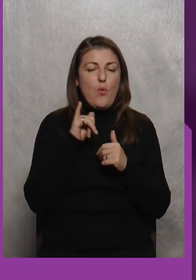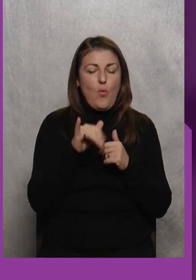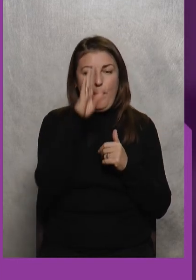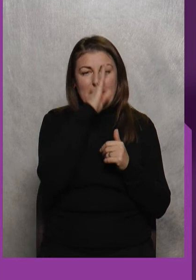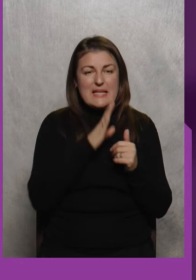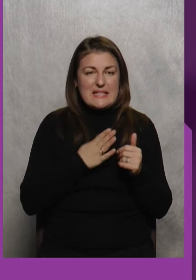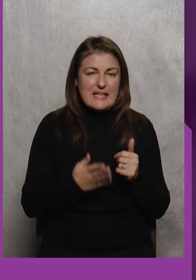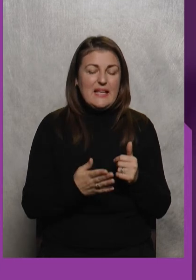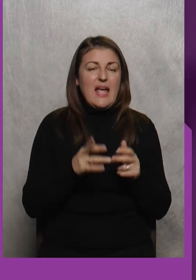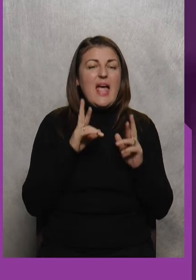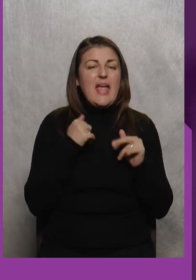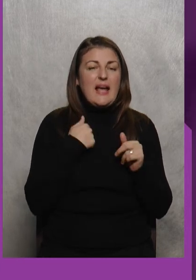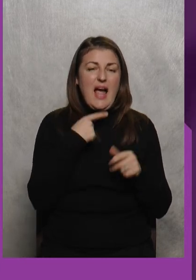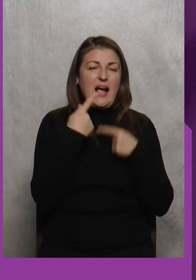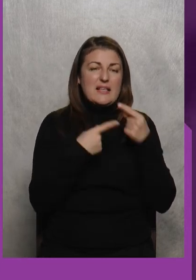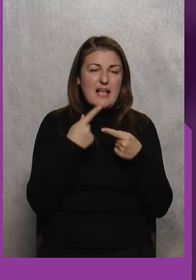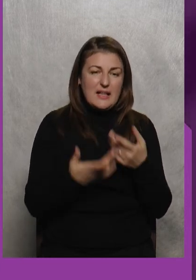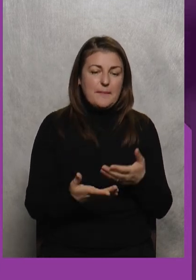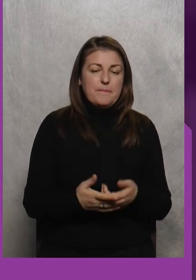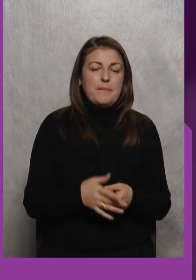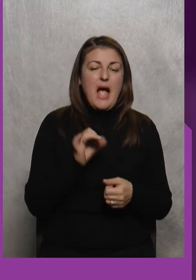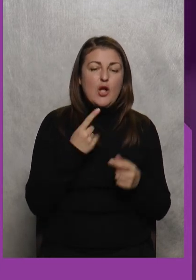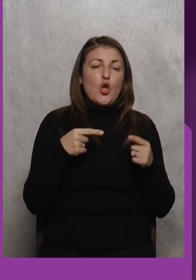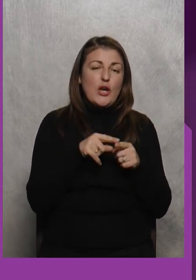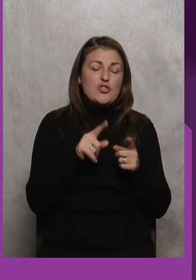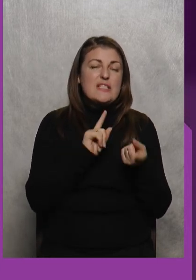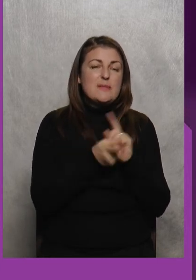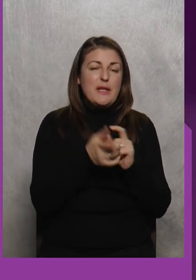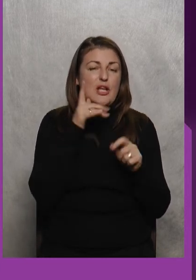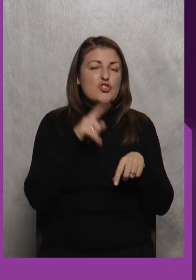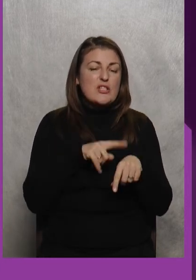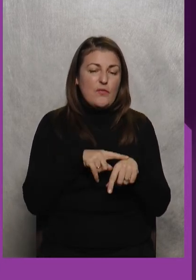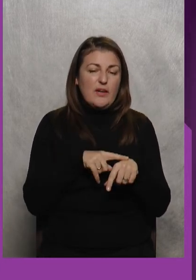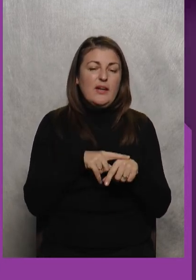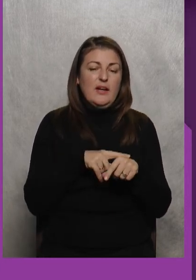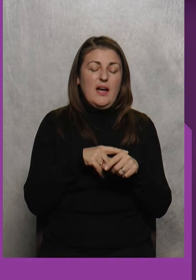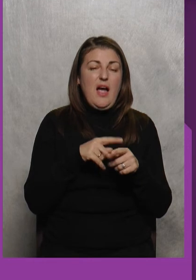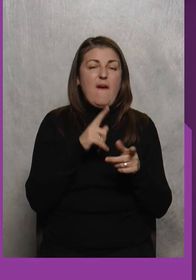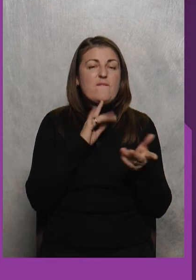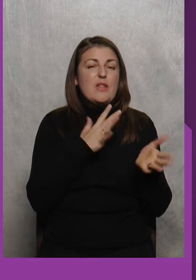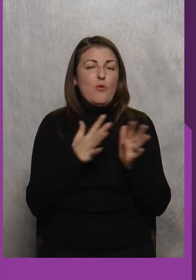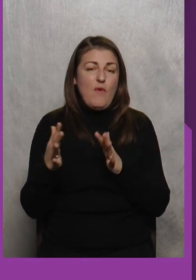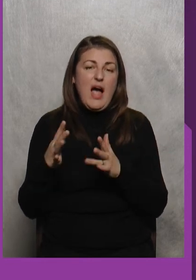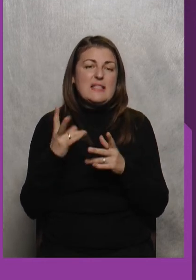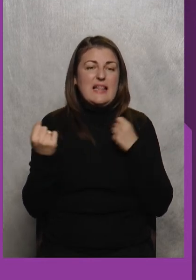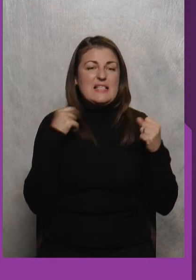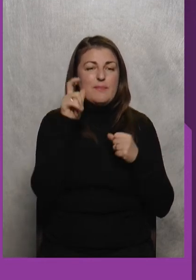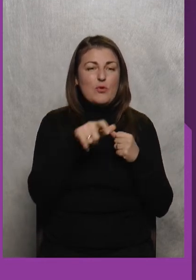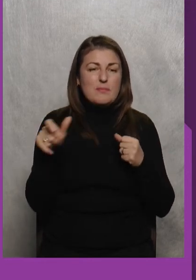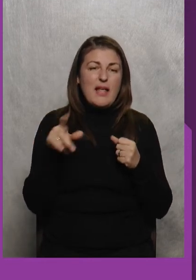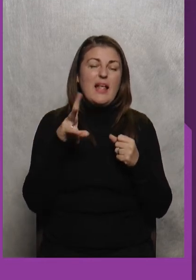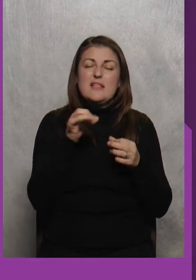Бразилії Як я казала А до речі Зміна часових поясів Відбивається На спортсменах